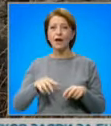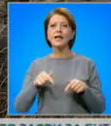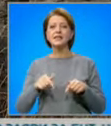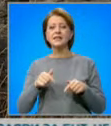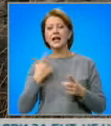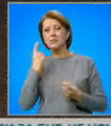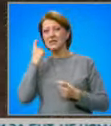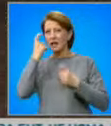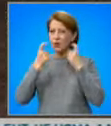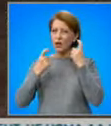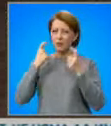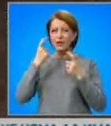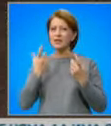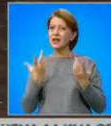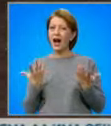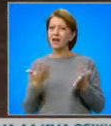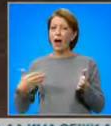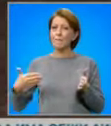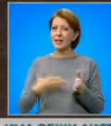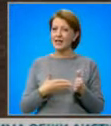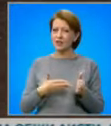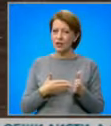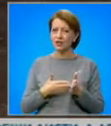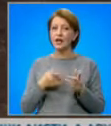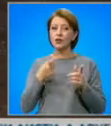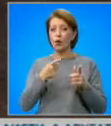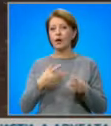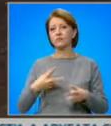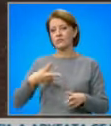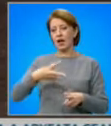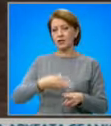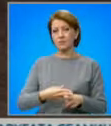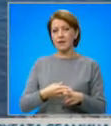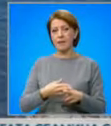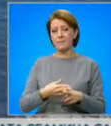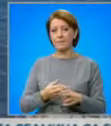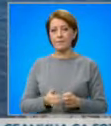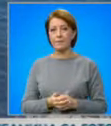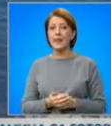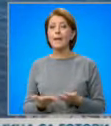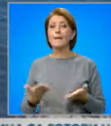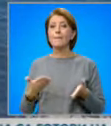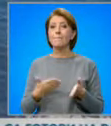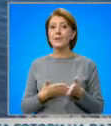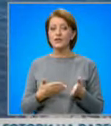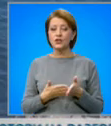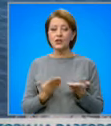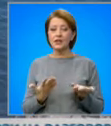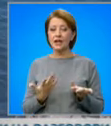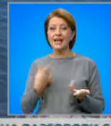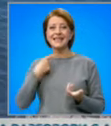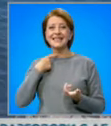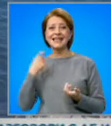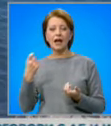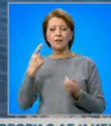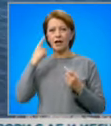само хипотези каква би могла да е причината плавателният съд да съседне в плечините край Каменбряк. Причината е загуба